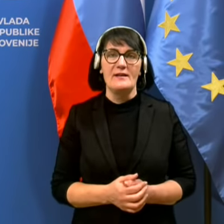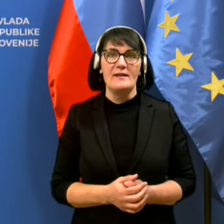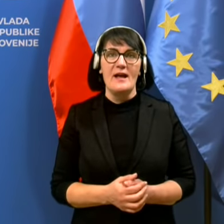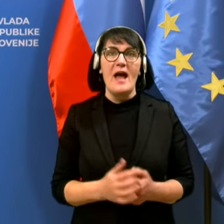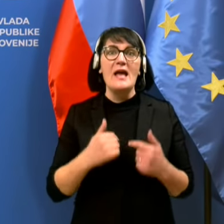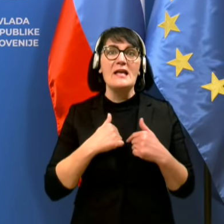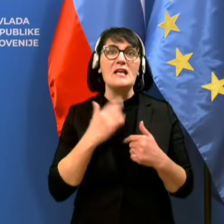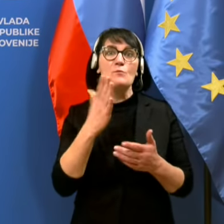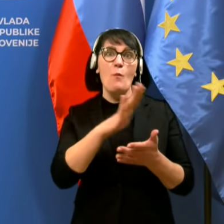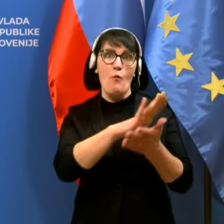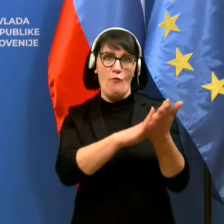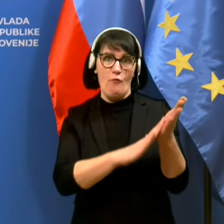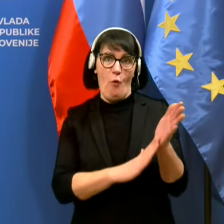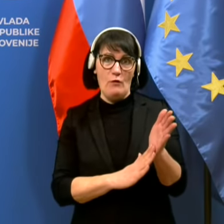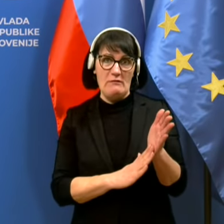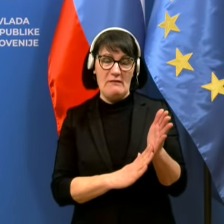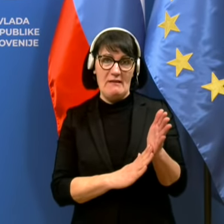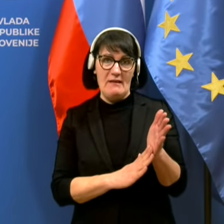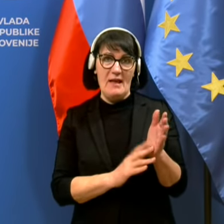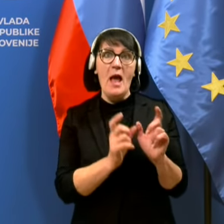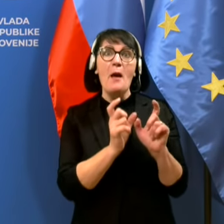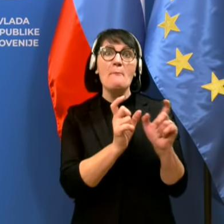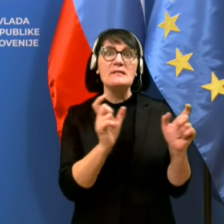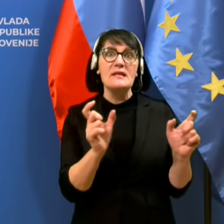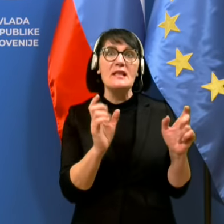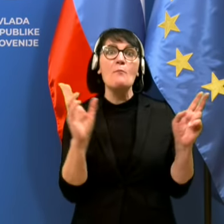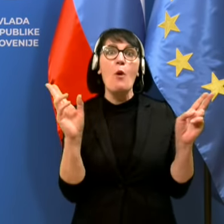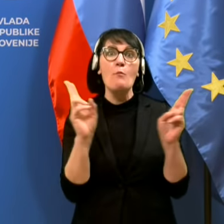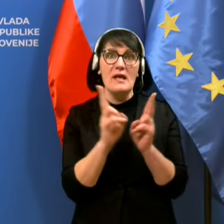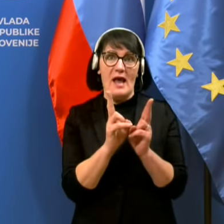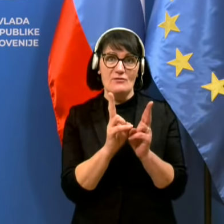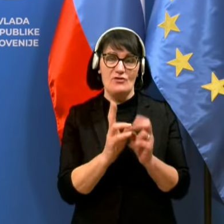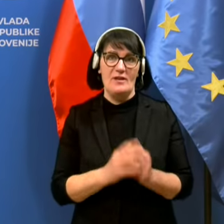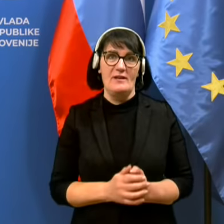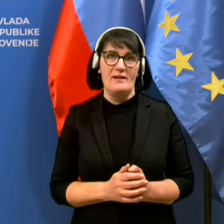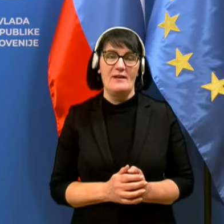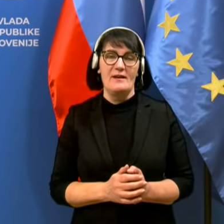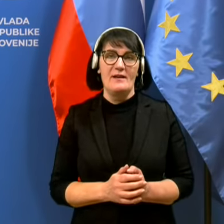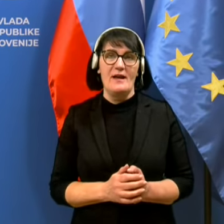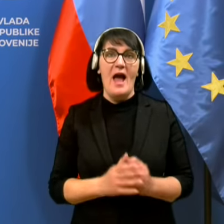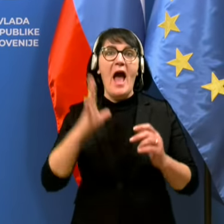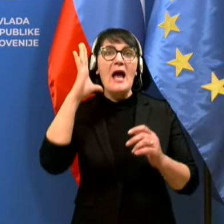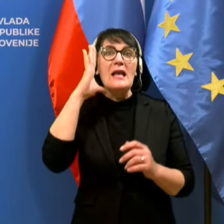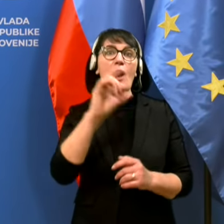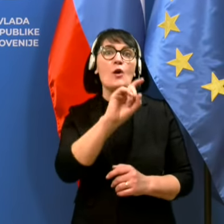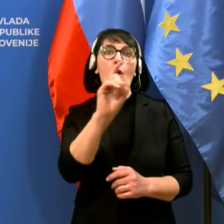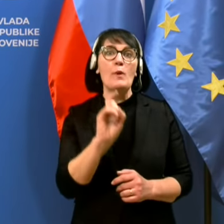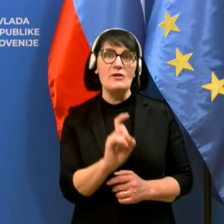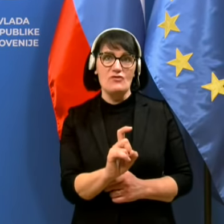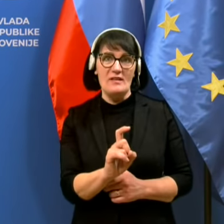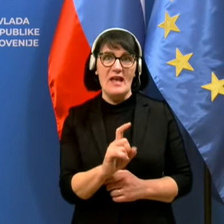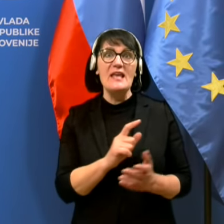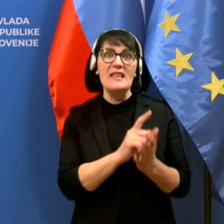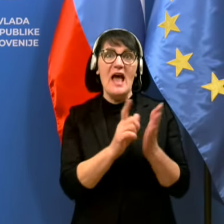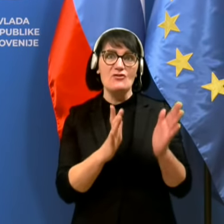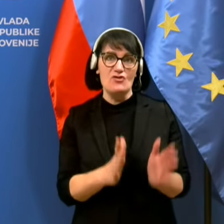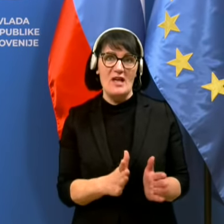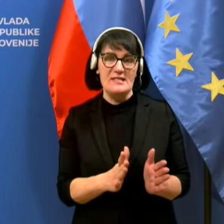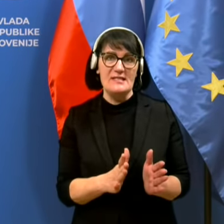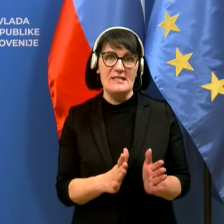Jaz bomo v vodnik besedah krajši. Glavno vprašanje, ki ta čas